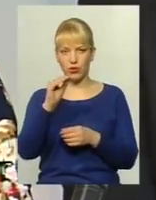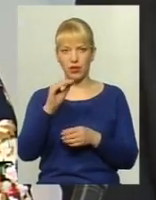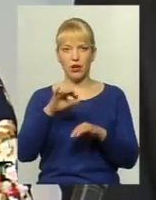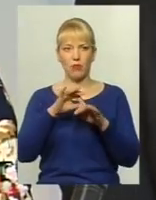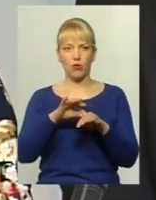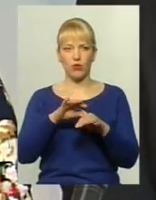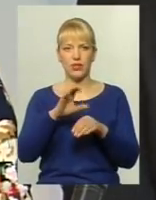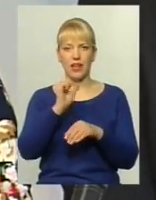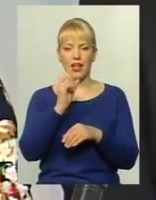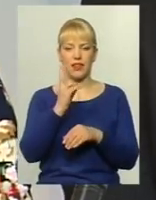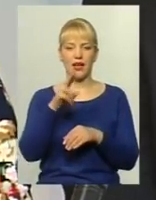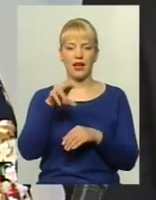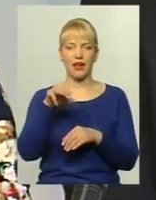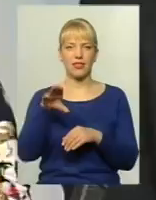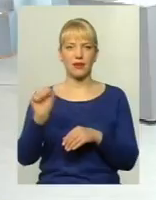проводилося анкетування.